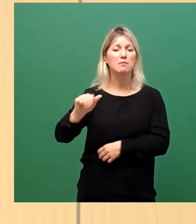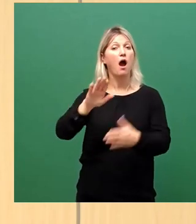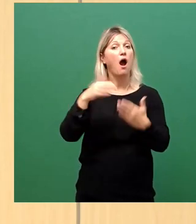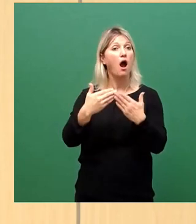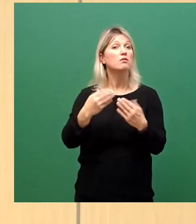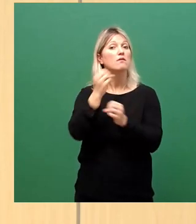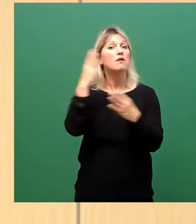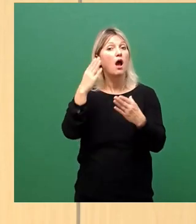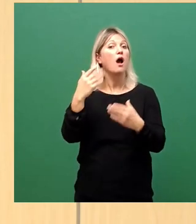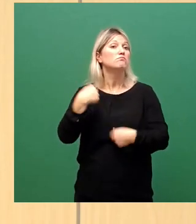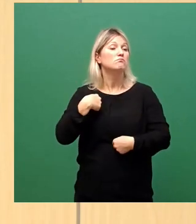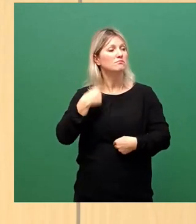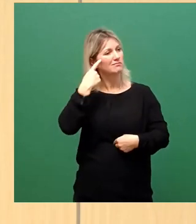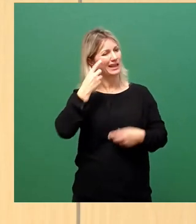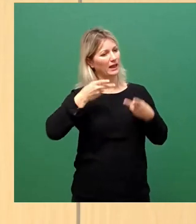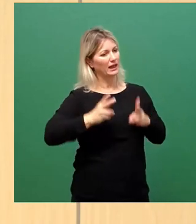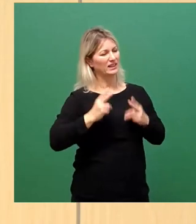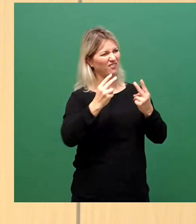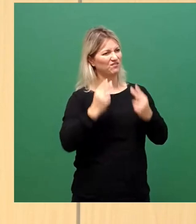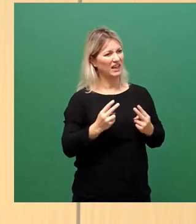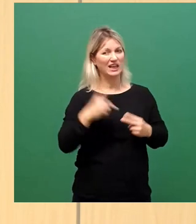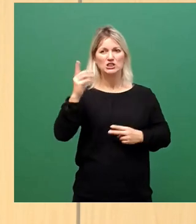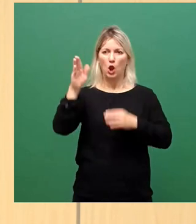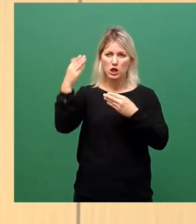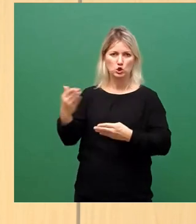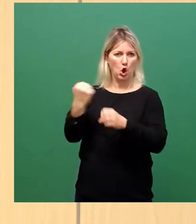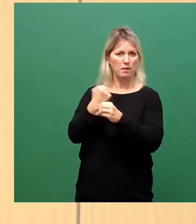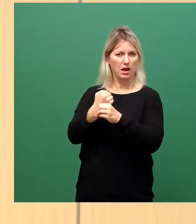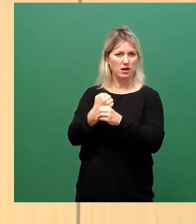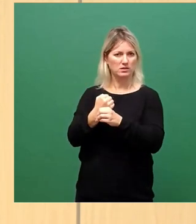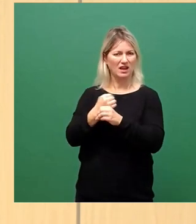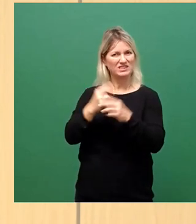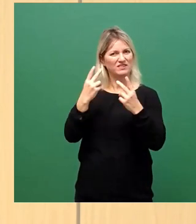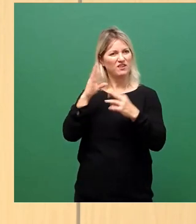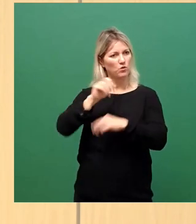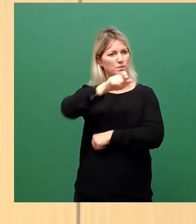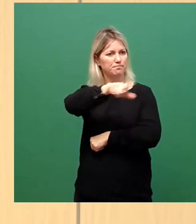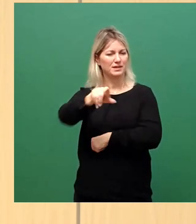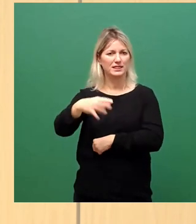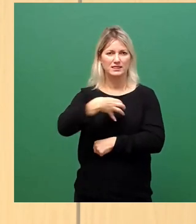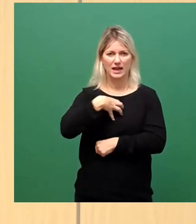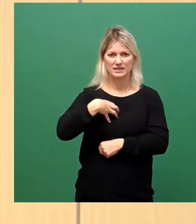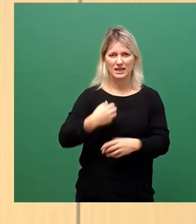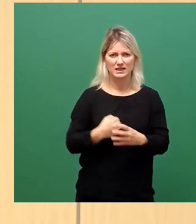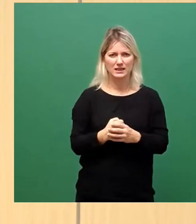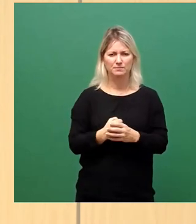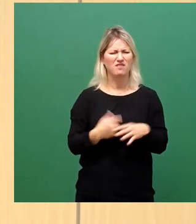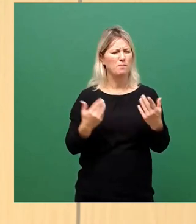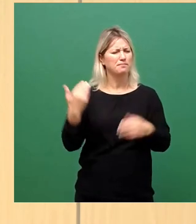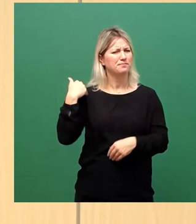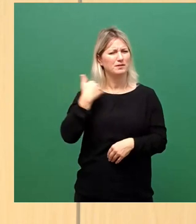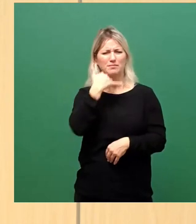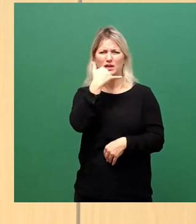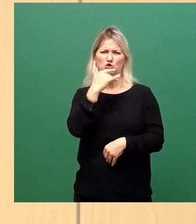für wichtig und vor allem für wichtig für die Menschen in Dresden halten. Und ich will vielleicht jetzt am Ende, weil jetzt ist viel gesagt worden und es gibt viel